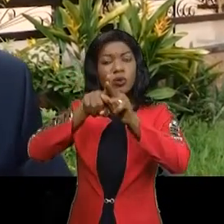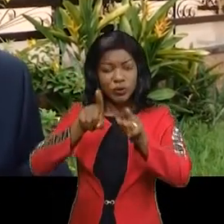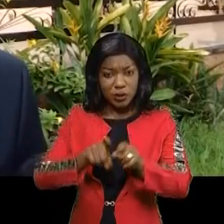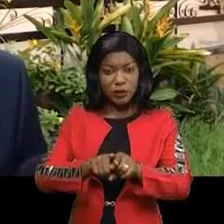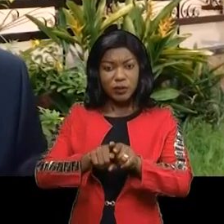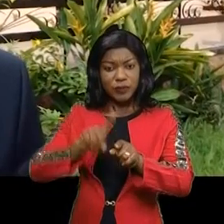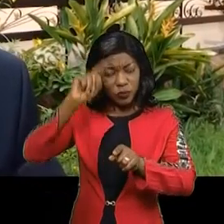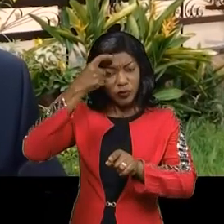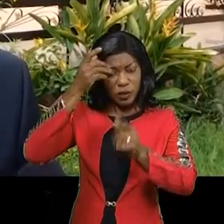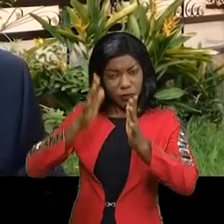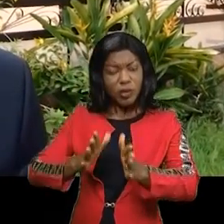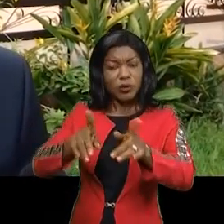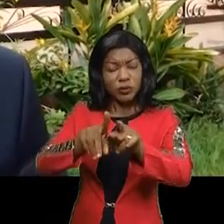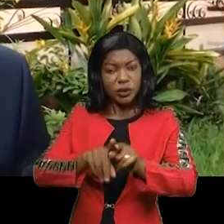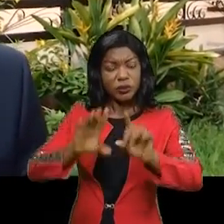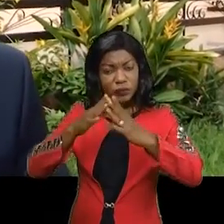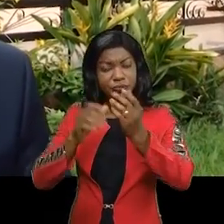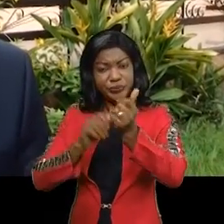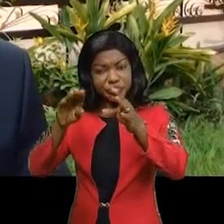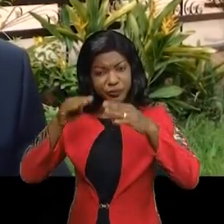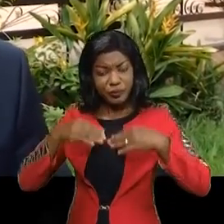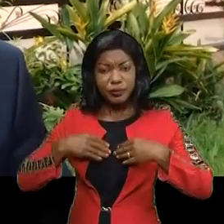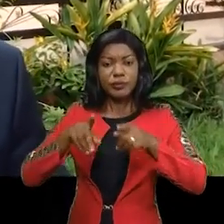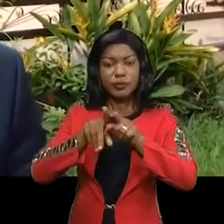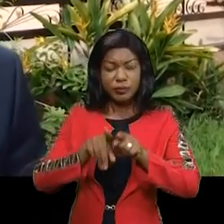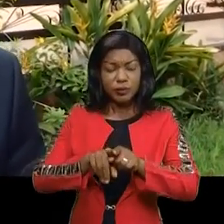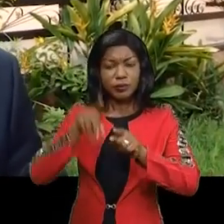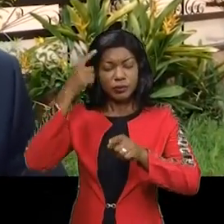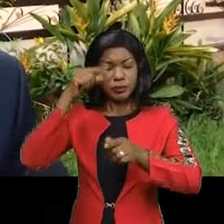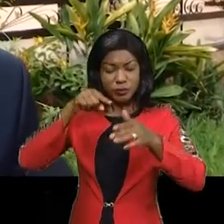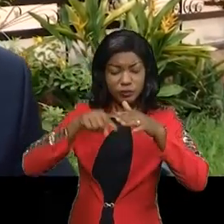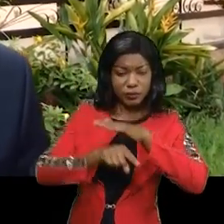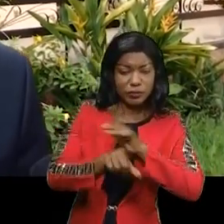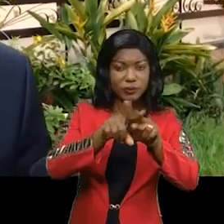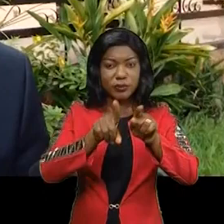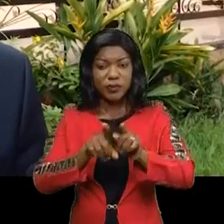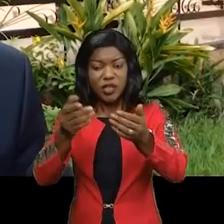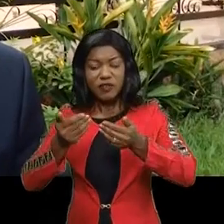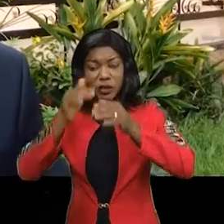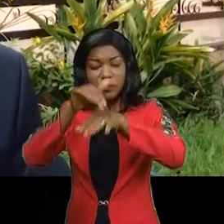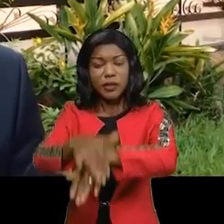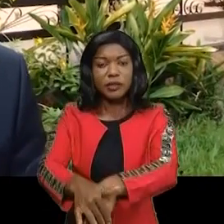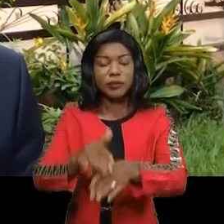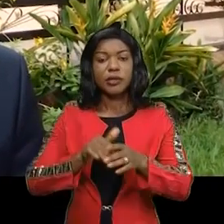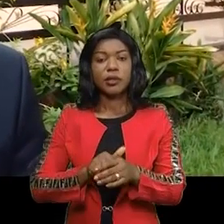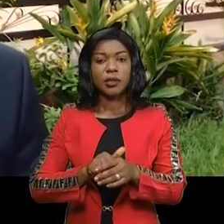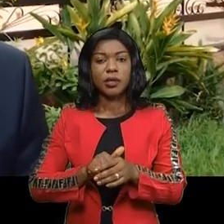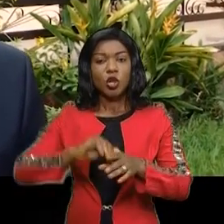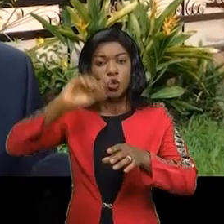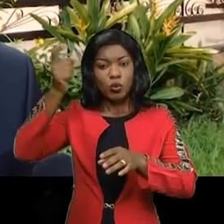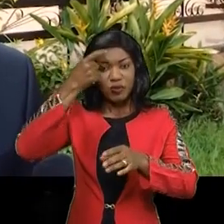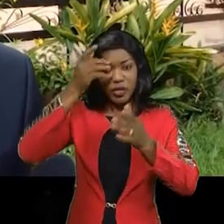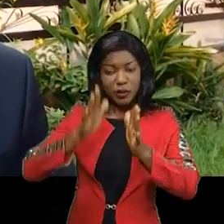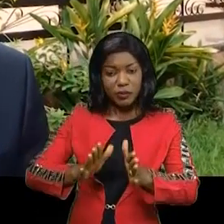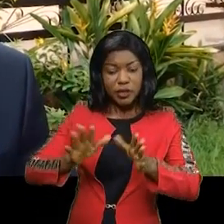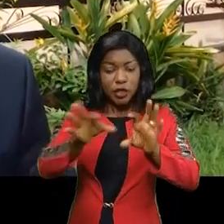les propositions en termes non seulement d'enrichissement au programme du gouvernement, mais aussi de participation au gouvernement de l